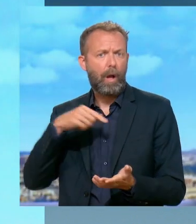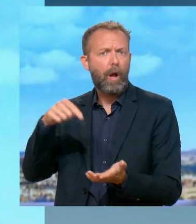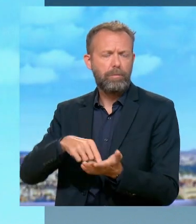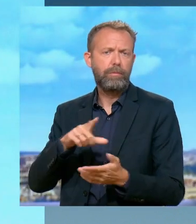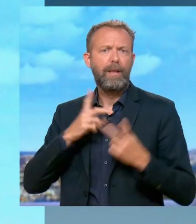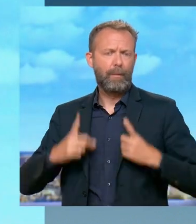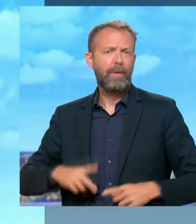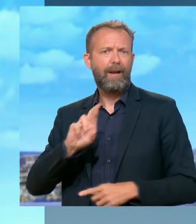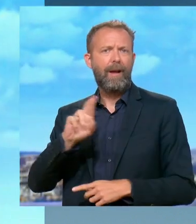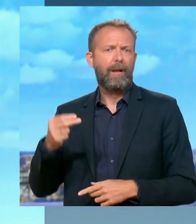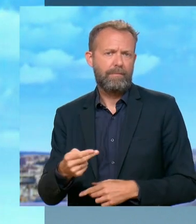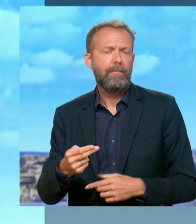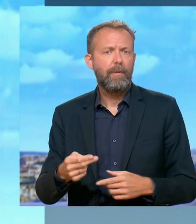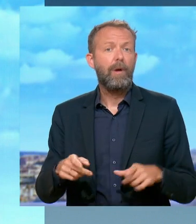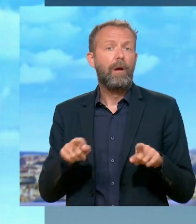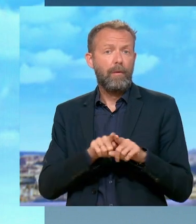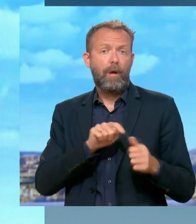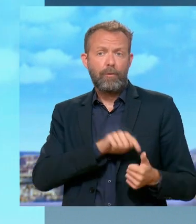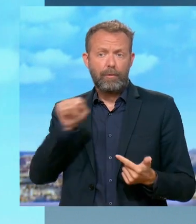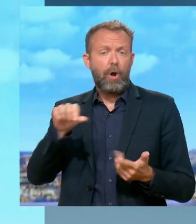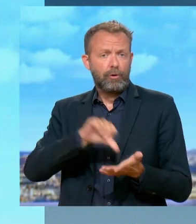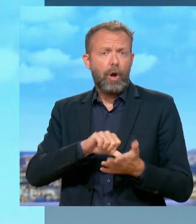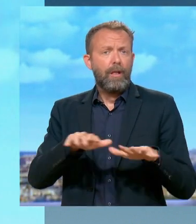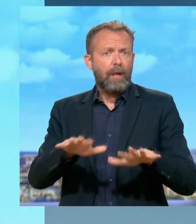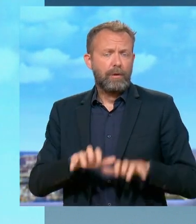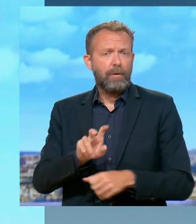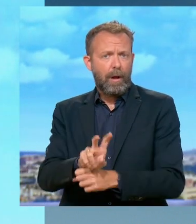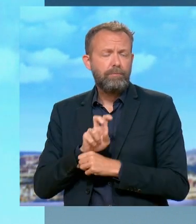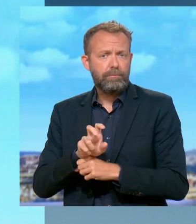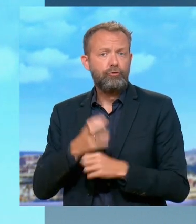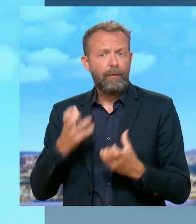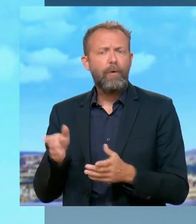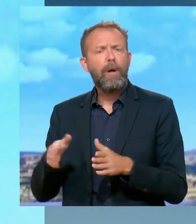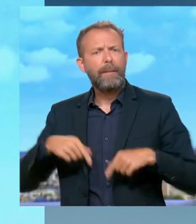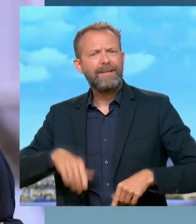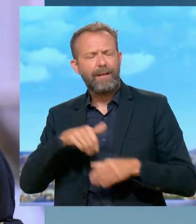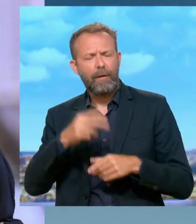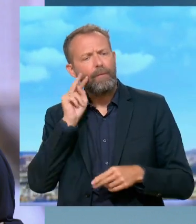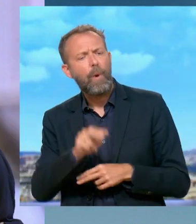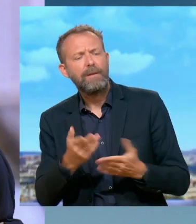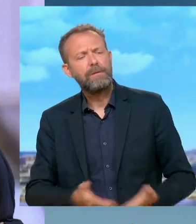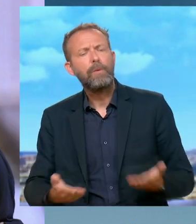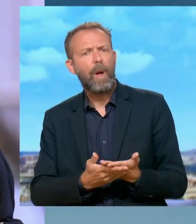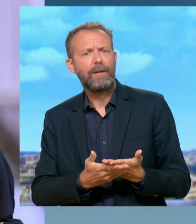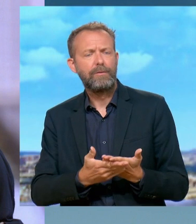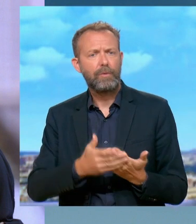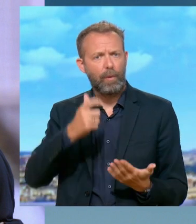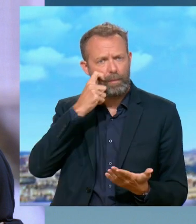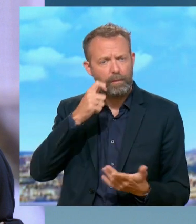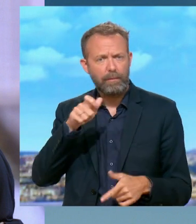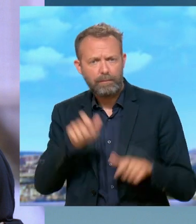député RN, Victor Cato. Et dans ces centres de rétention administratives, j'aimerais que Gérald Darmanin se penche sur la situation physique